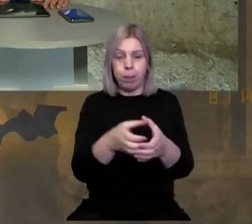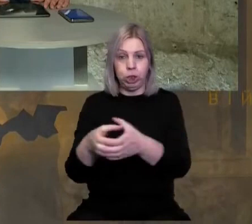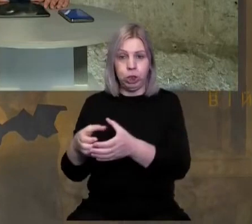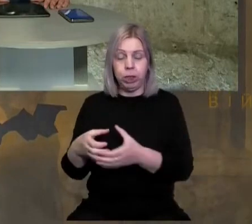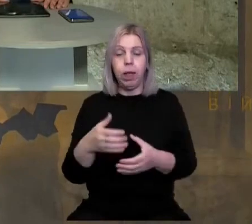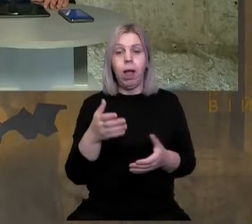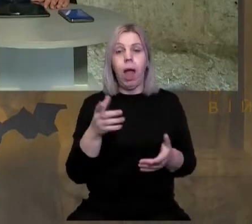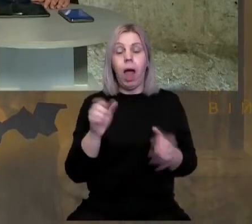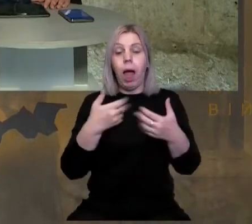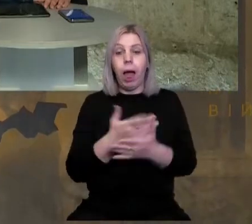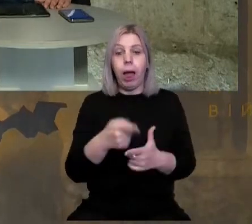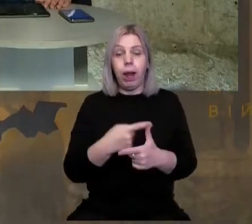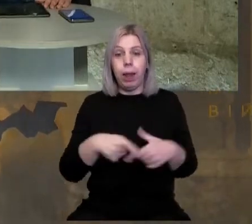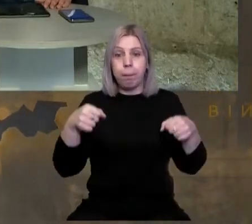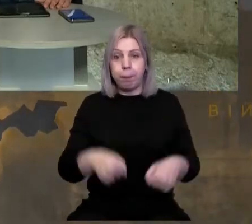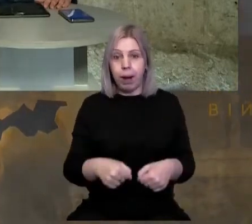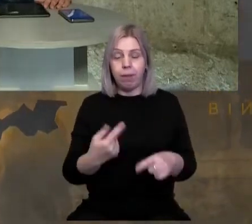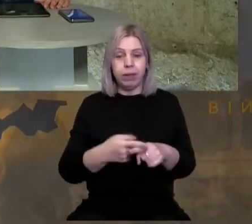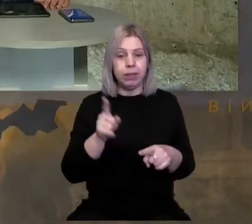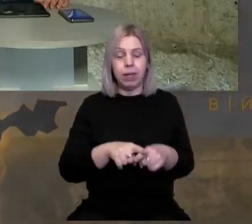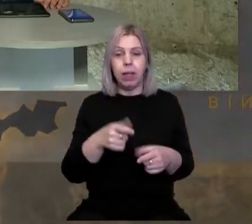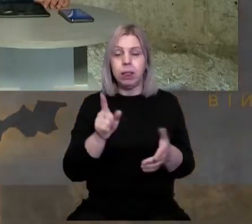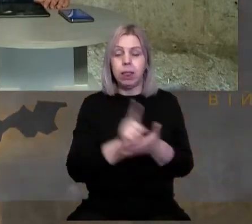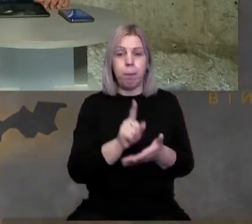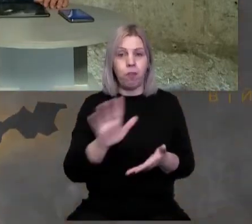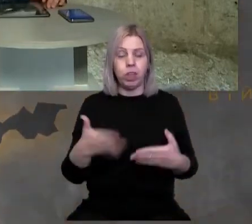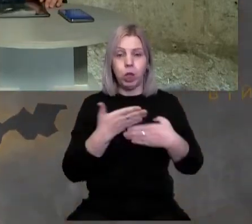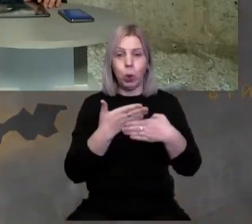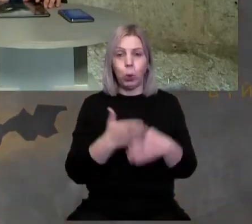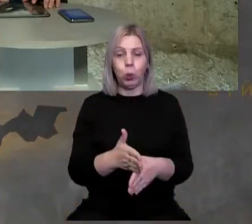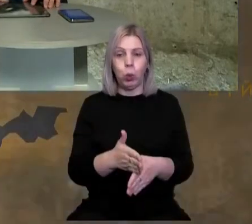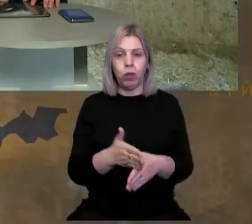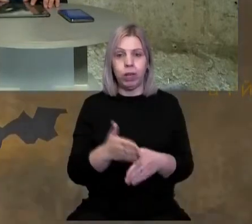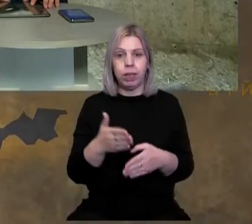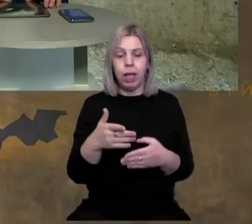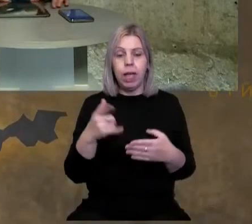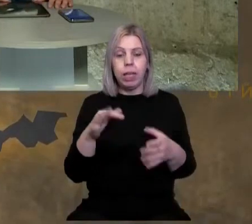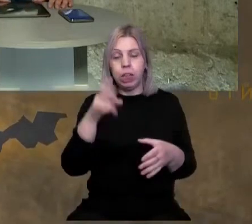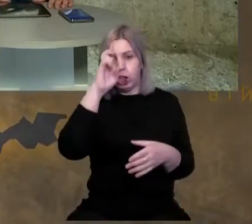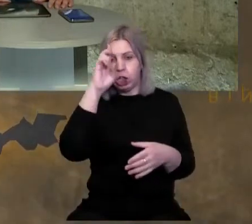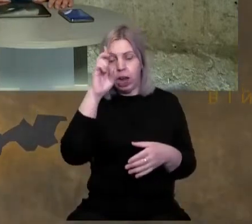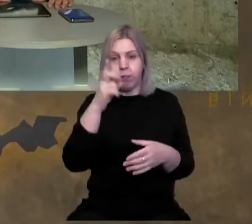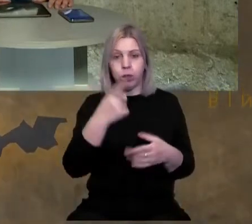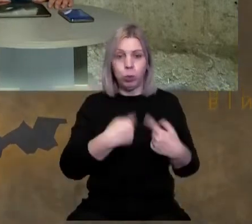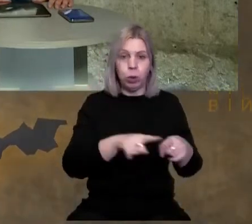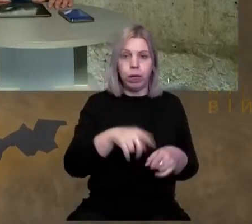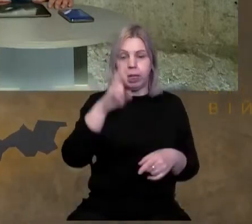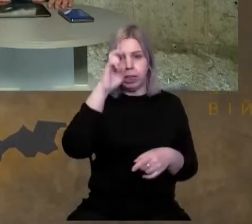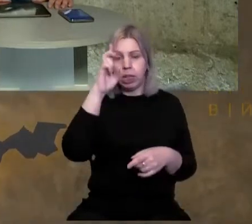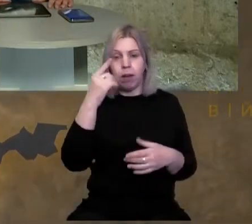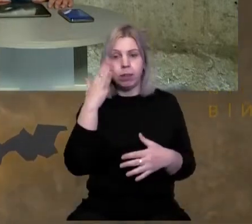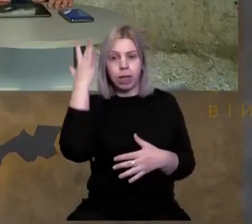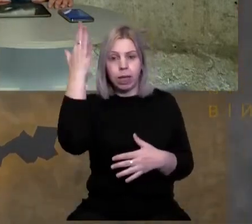право, власне, це не повинно руйнувати і державну стратегію, і державною